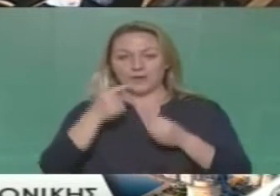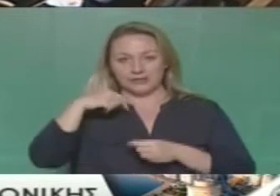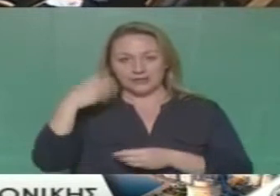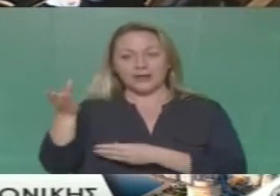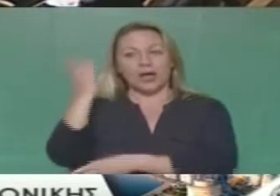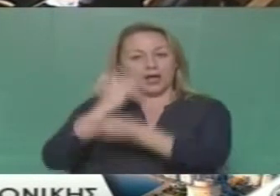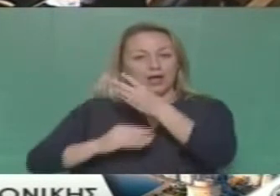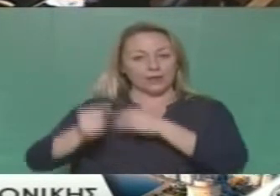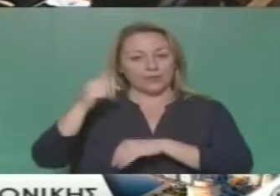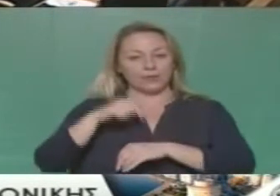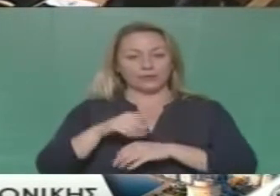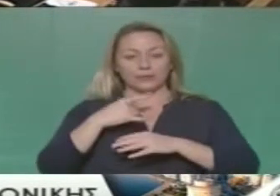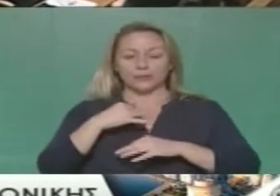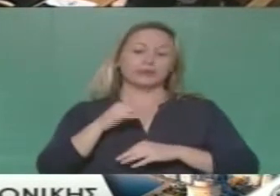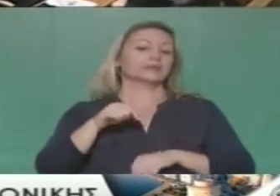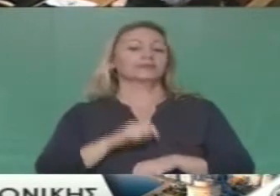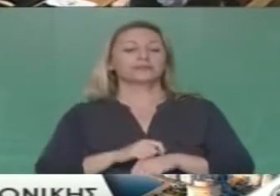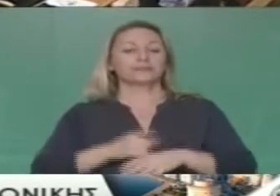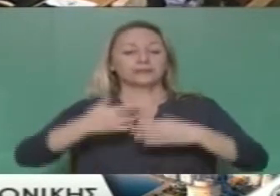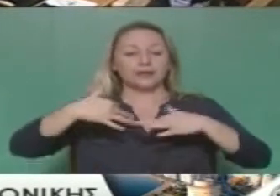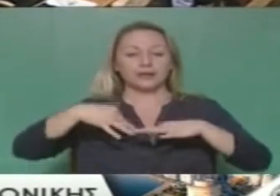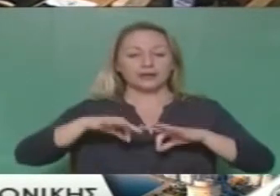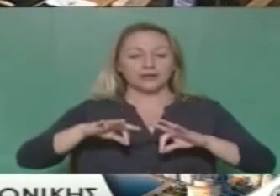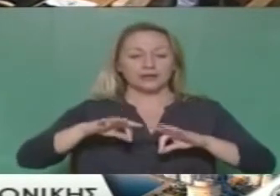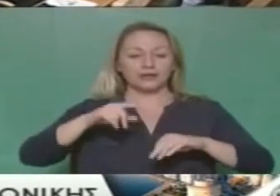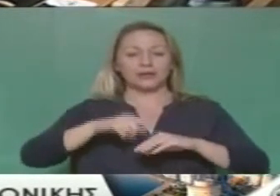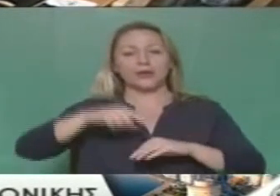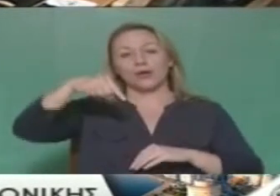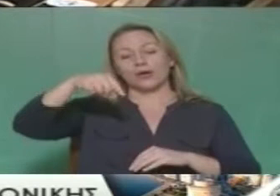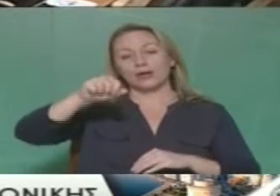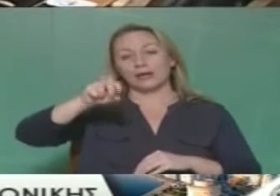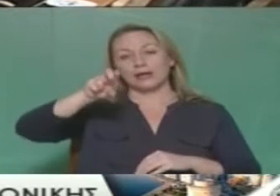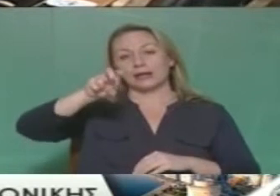και το παίρνω χρονικά, ξεκινώντας από την τοποθετήση του κυρίου Ταχιάου.